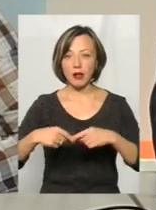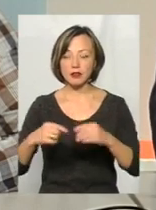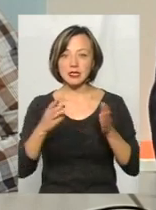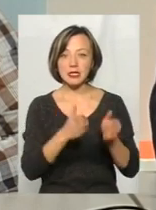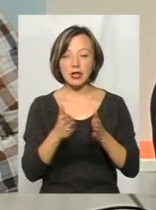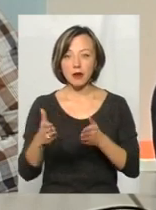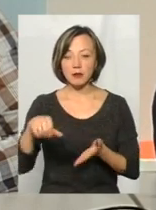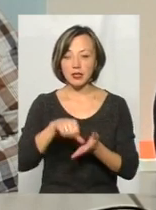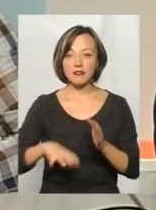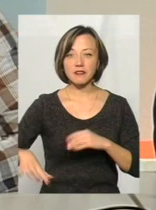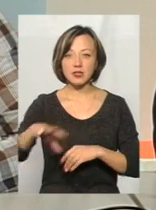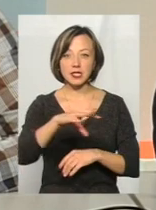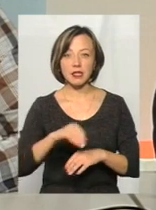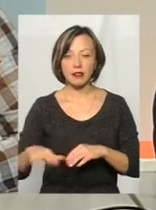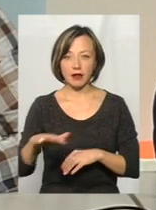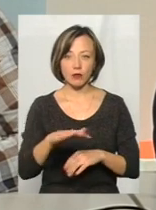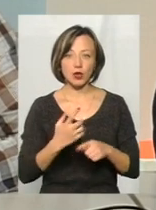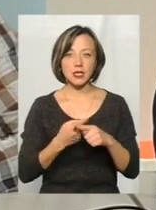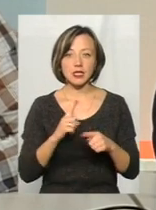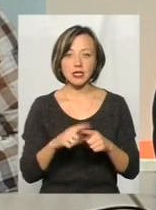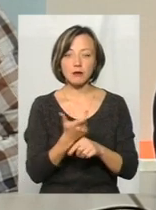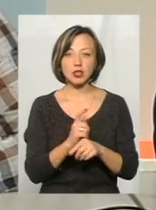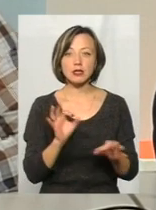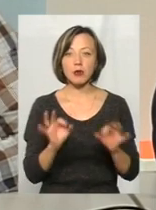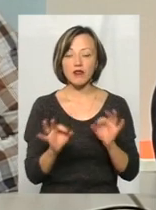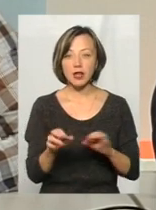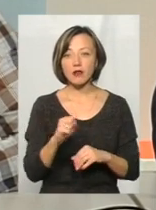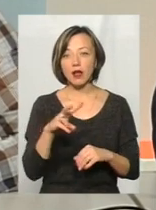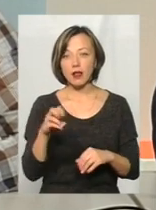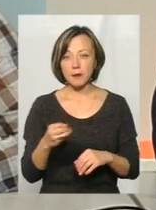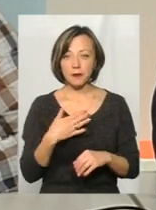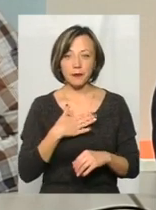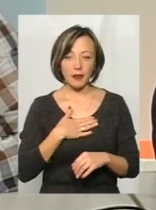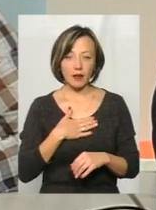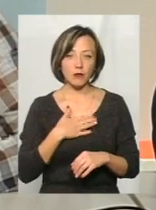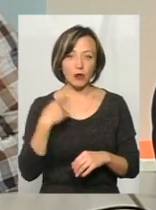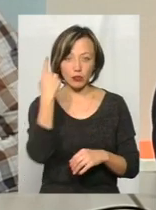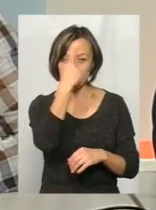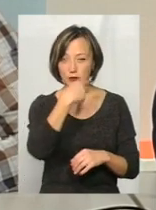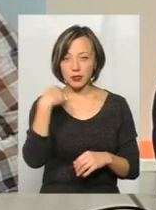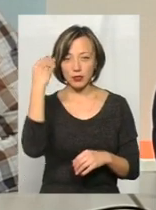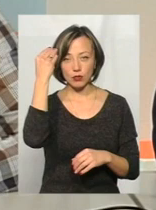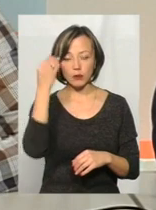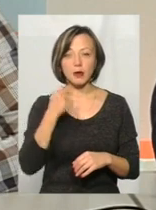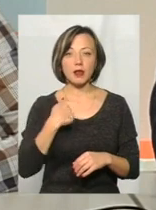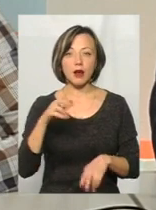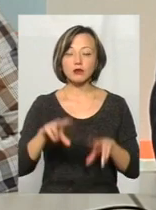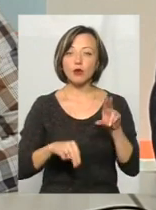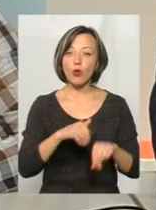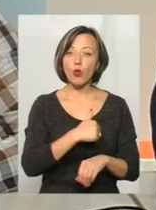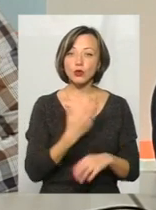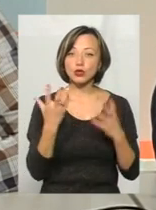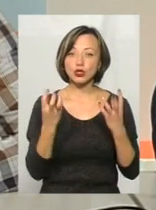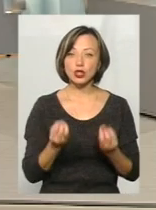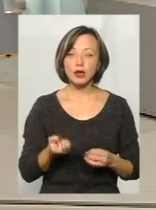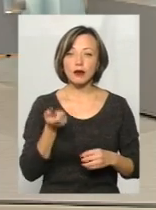представлення всіх територій. Це більш справедливо. Тому я, насправді, суб'єктивна точка зору. Я сподіваюся... Я хочу, до речі, ще